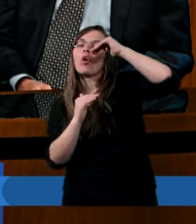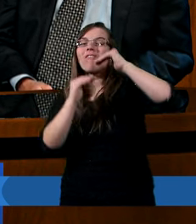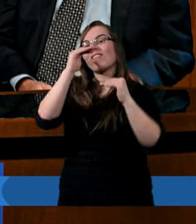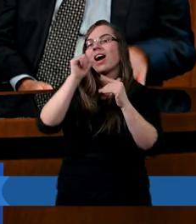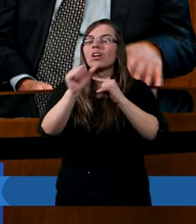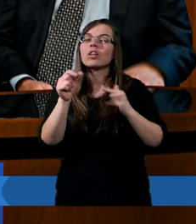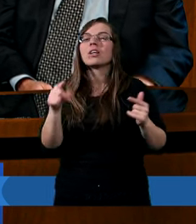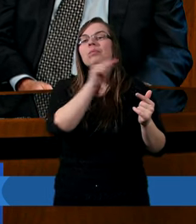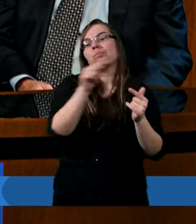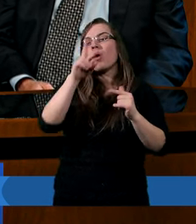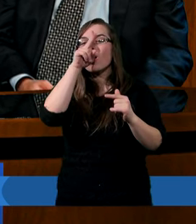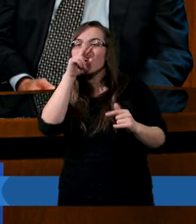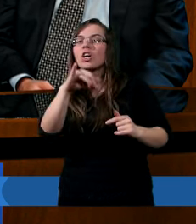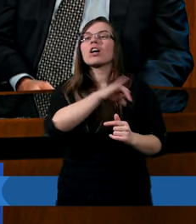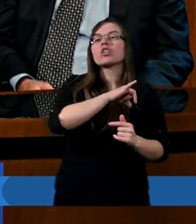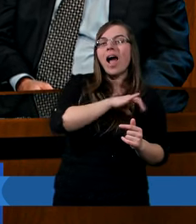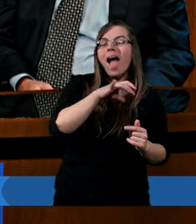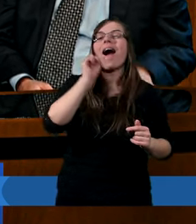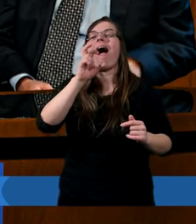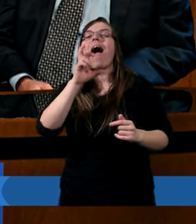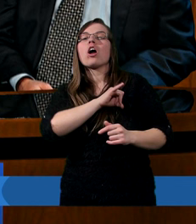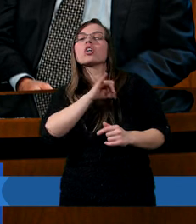tymi pojęciami na kartach biblijnych?